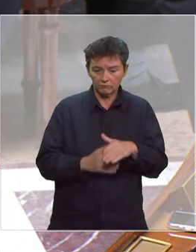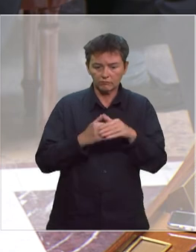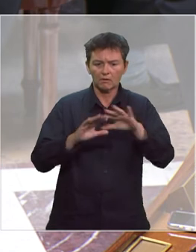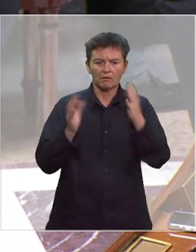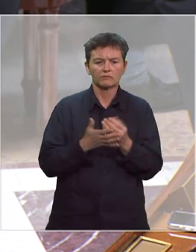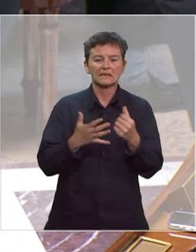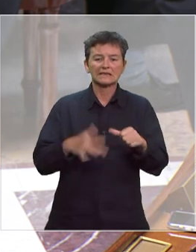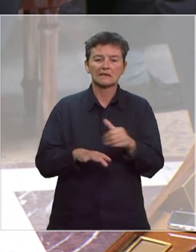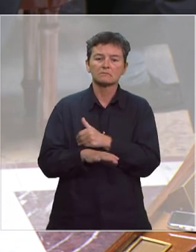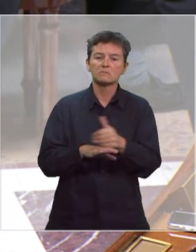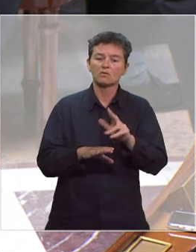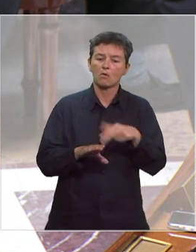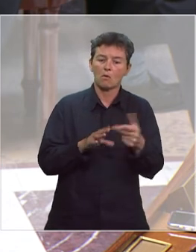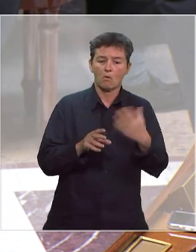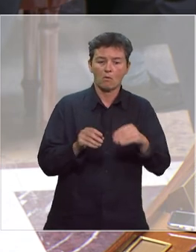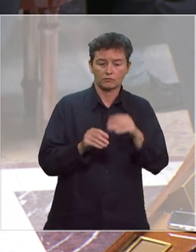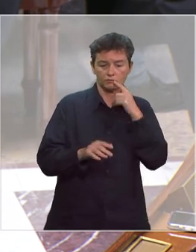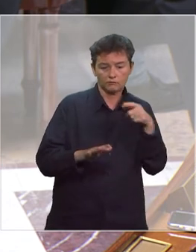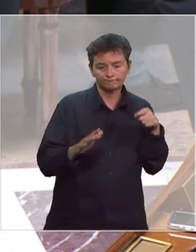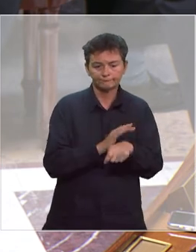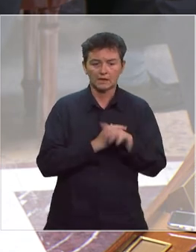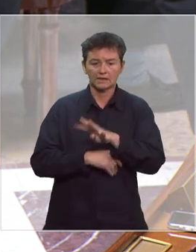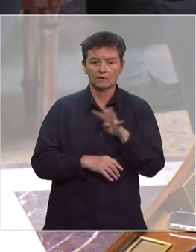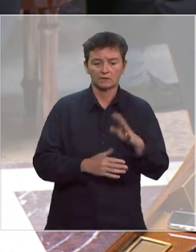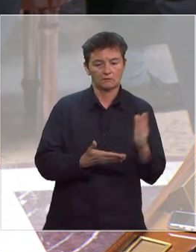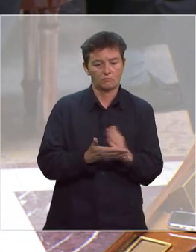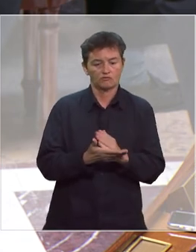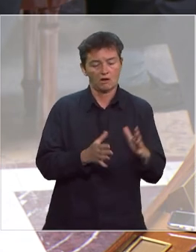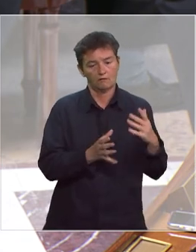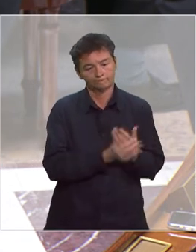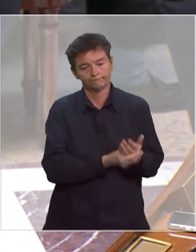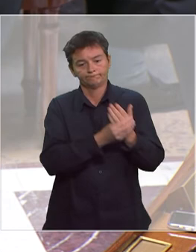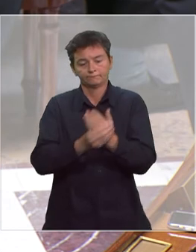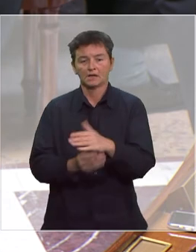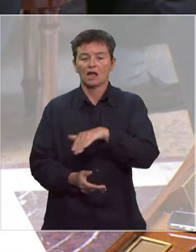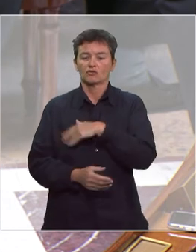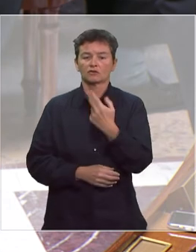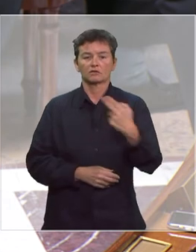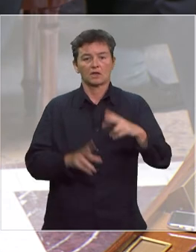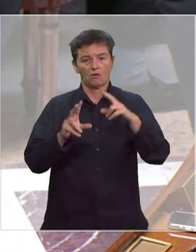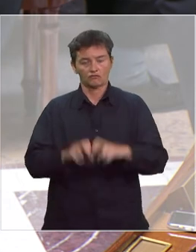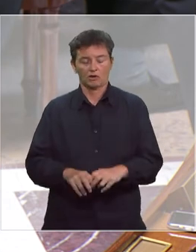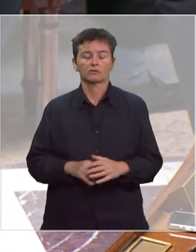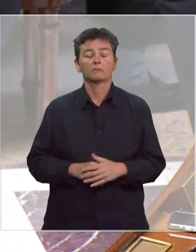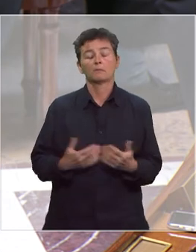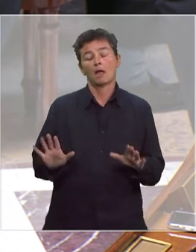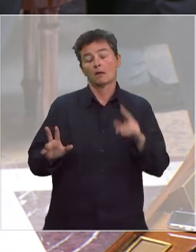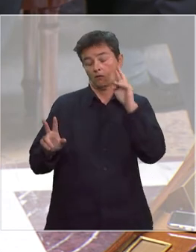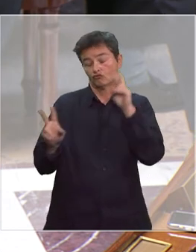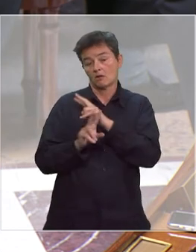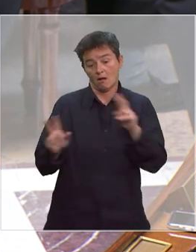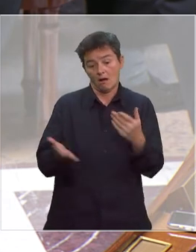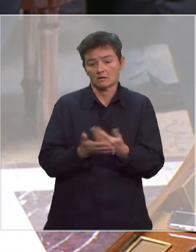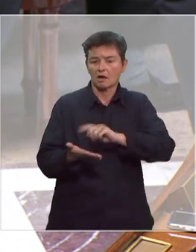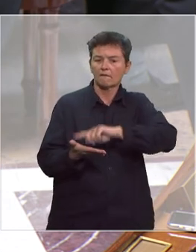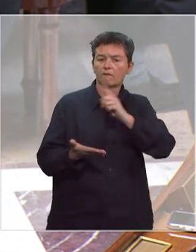millions d'euros supplémentaires 44 projets qui ont été soumis à l'Agence nationale de la recherche et de façon générale c'est un fonds